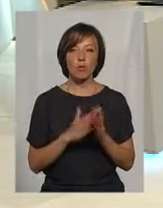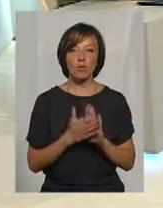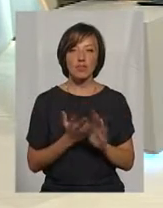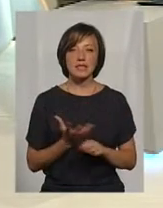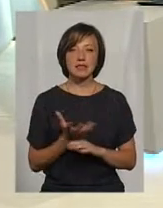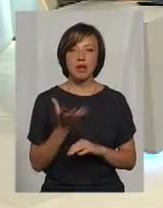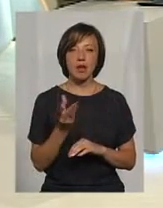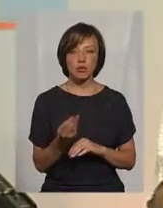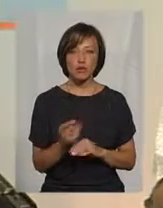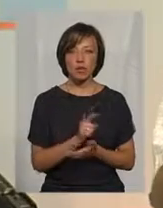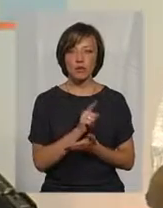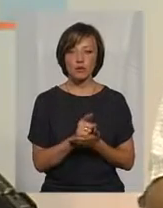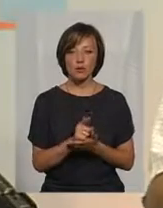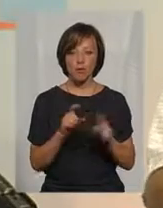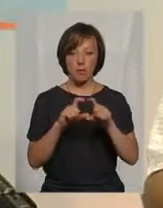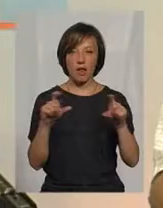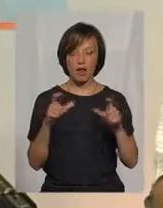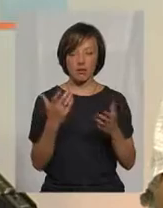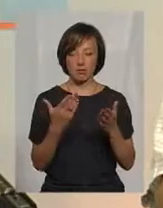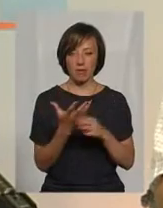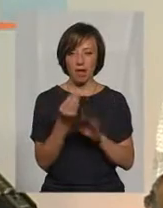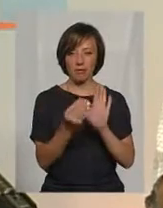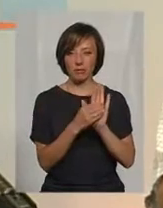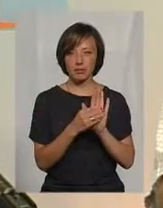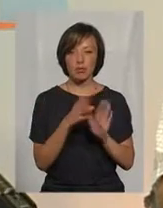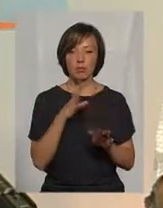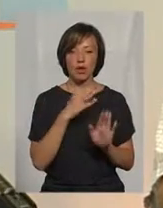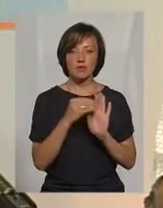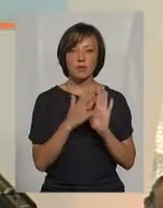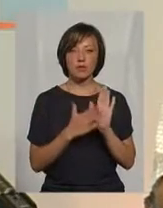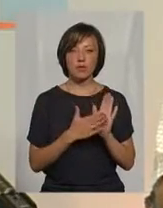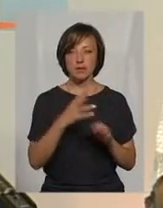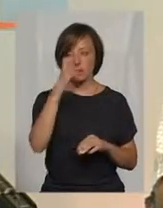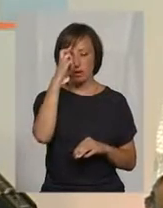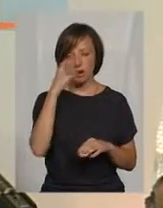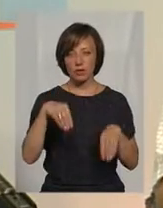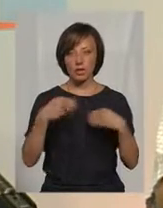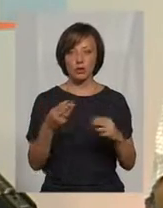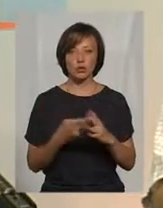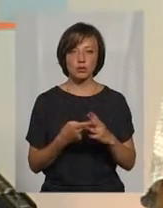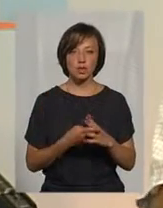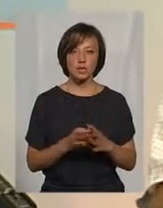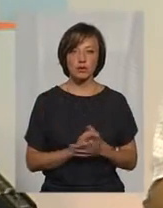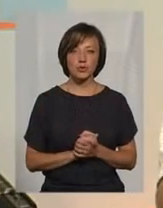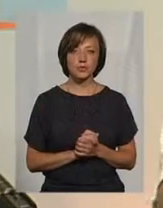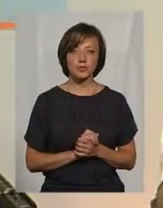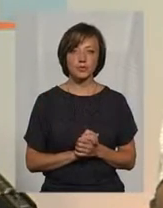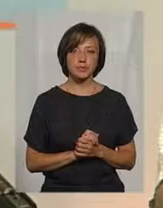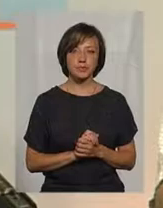сплачувати обов'язкову плату, яка була встановлена при призначенні субсидії. Тобто